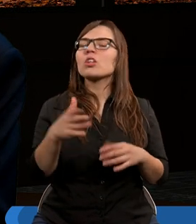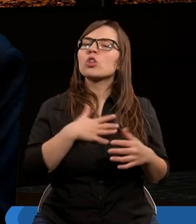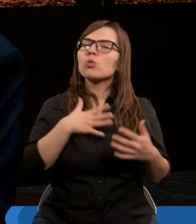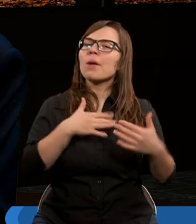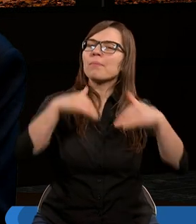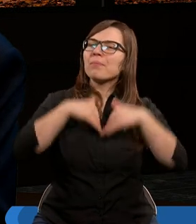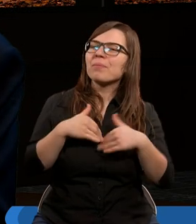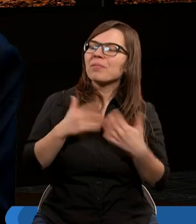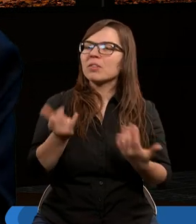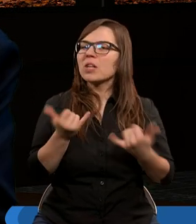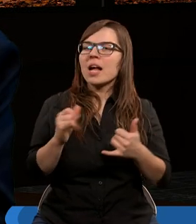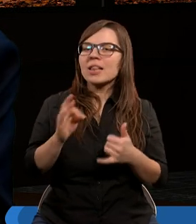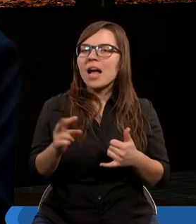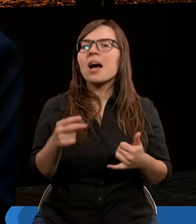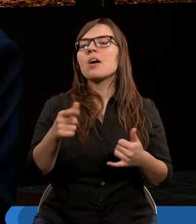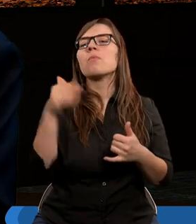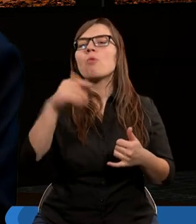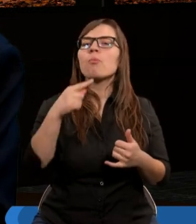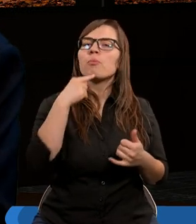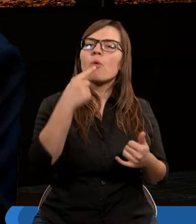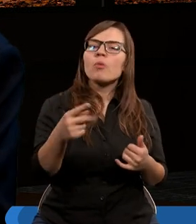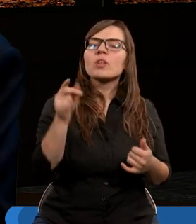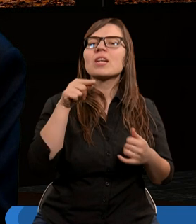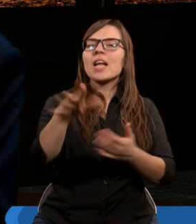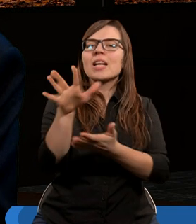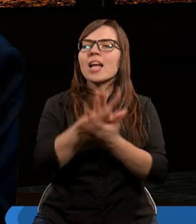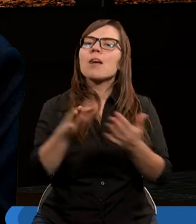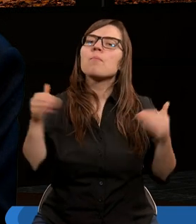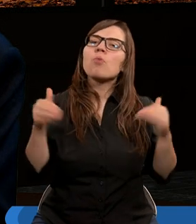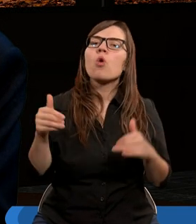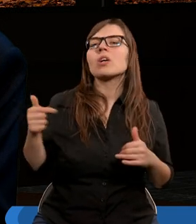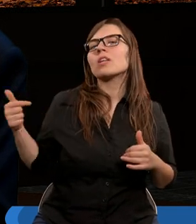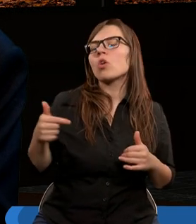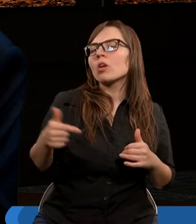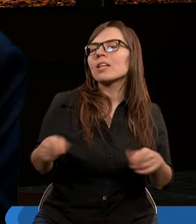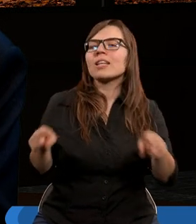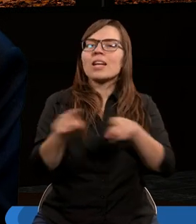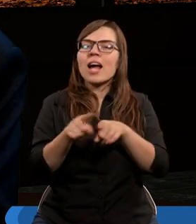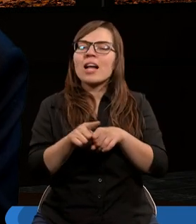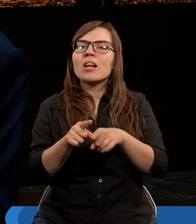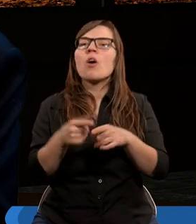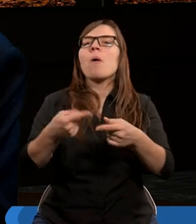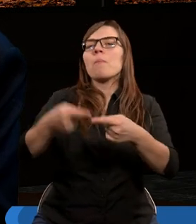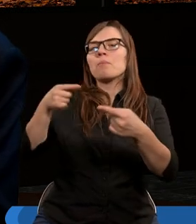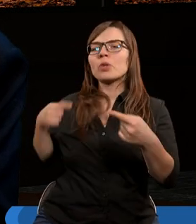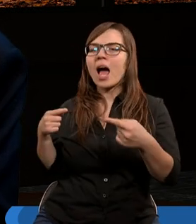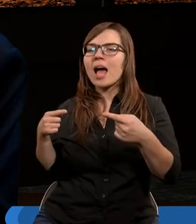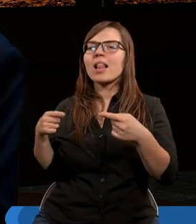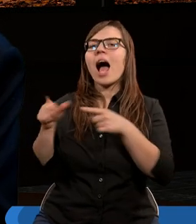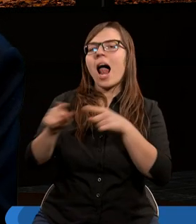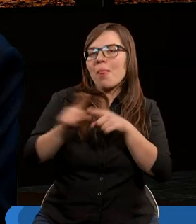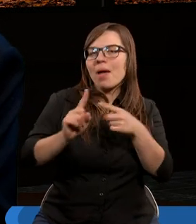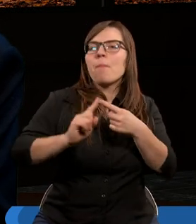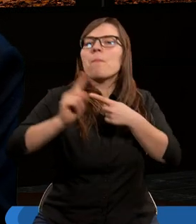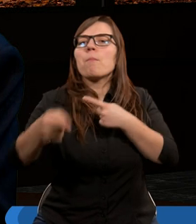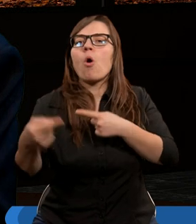nam się upaść? Więc nie wiem, czy nie moglibyśmy powiedzieć, że ten tekst może dotyczyć i możliwości przed nawróceniem, a jak również po